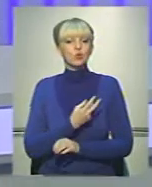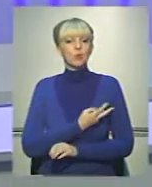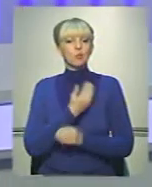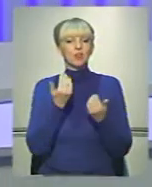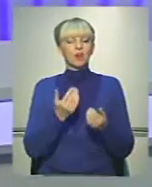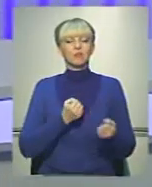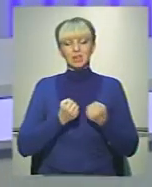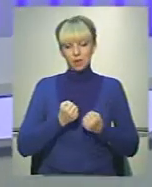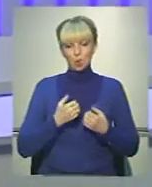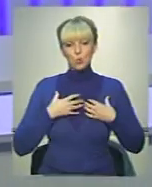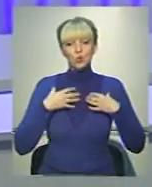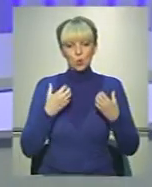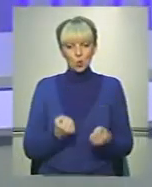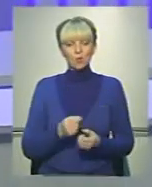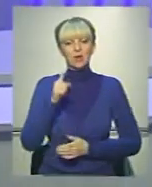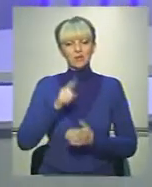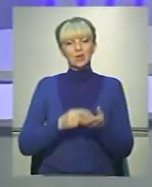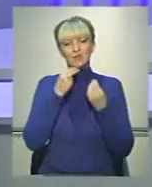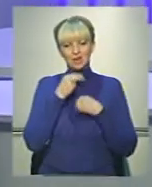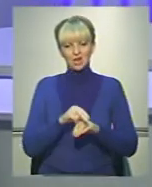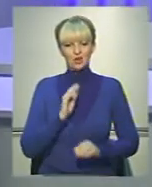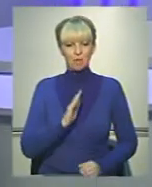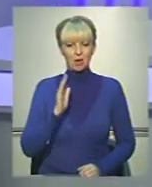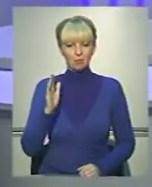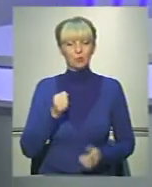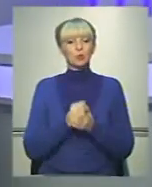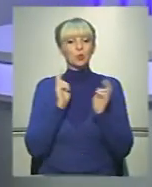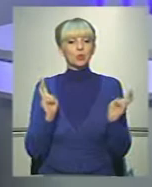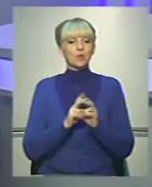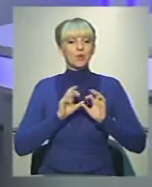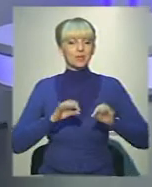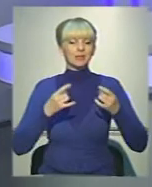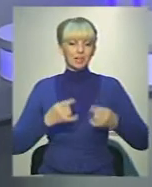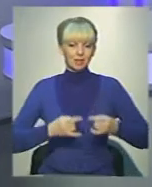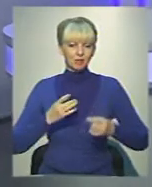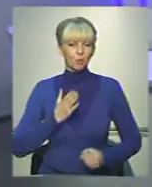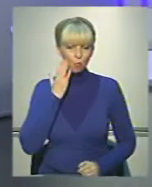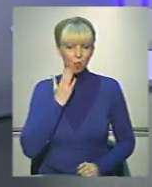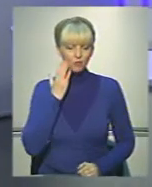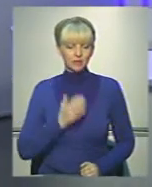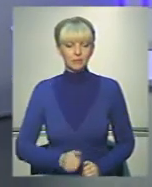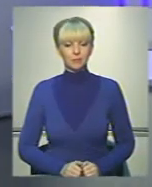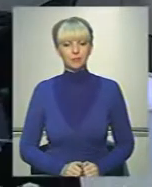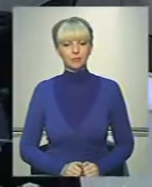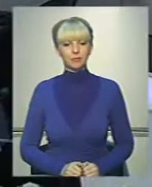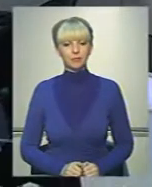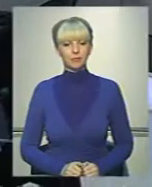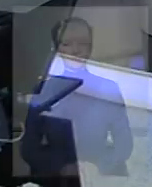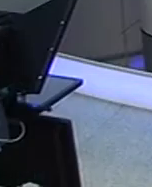побажати вам міцного здоров'я та віри в краще майбутнє. До зустрічі в ефірі телеканалу «Буковина». «Буковина».